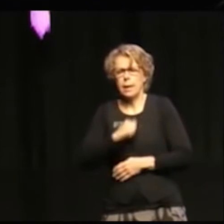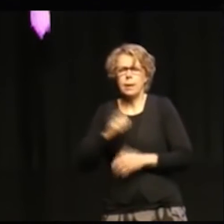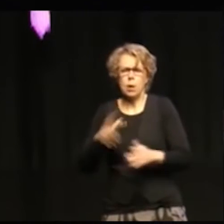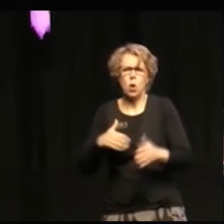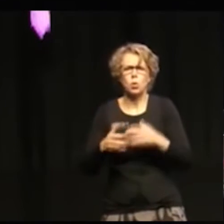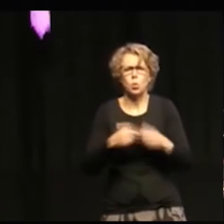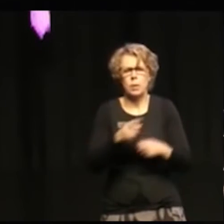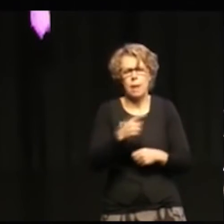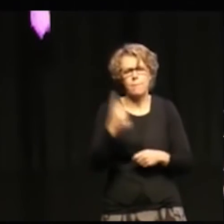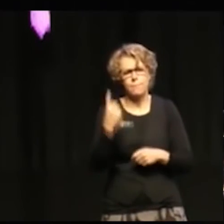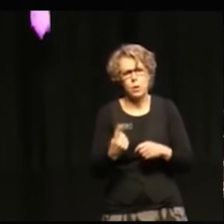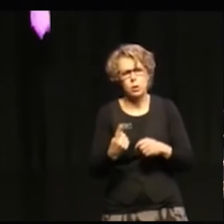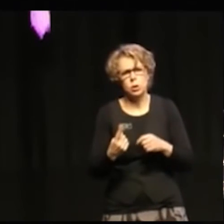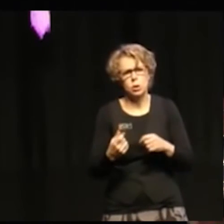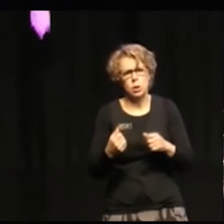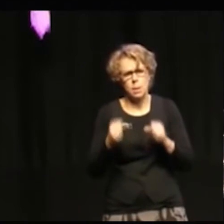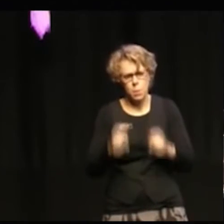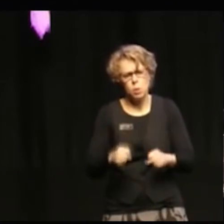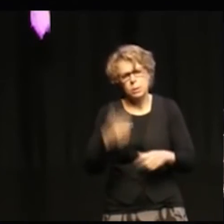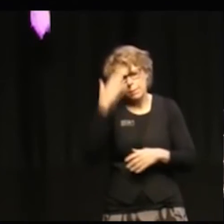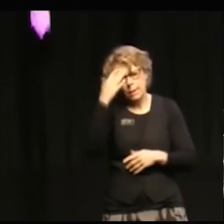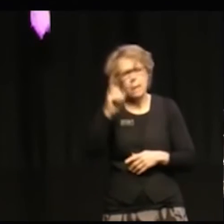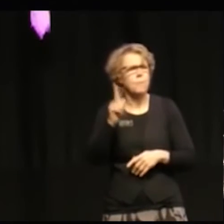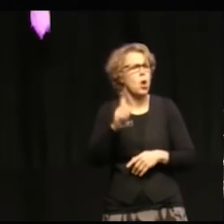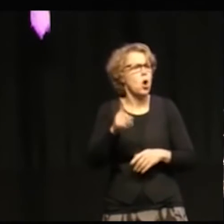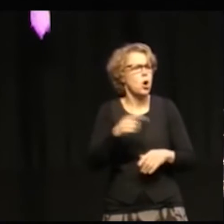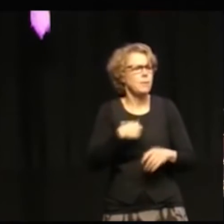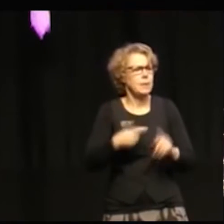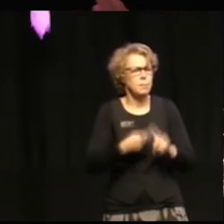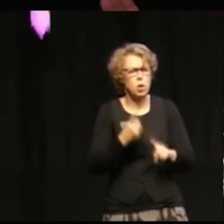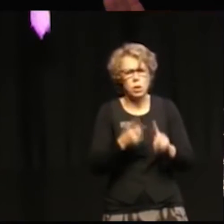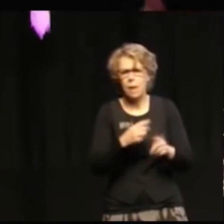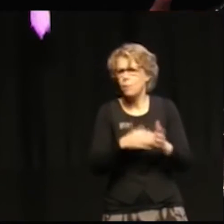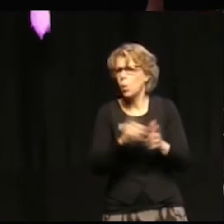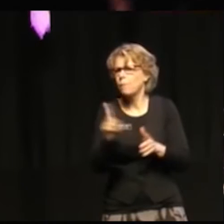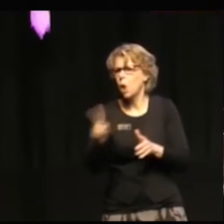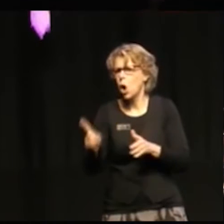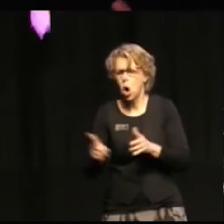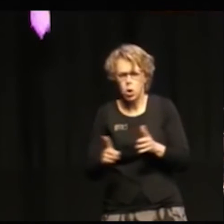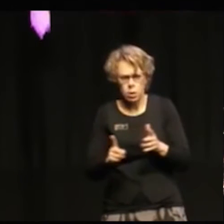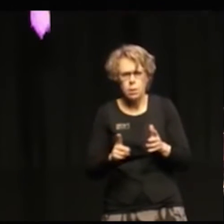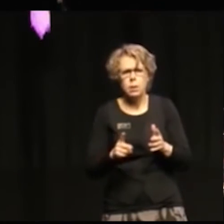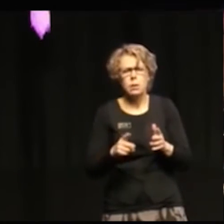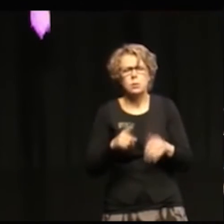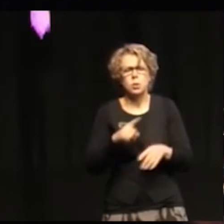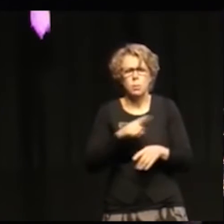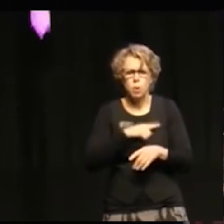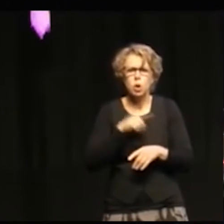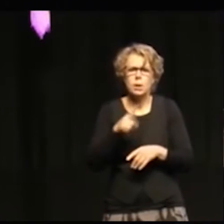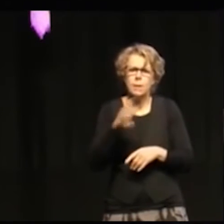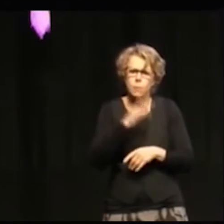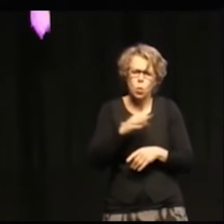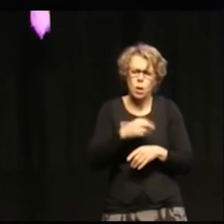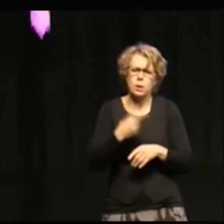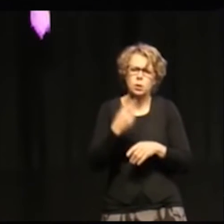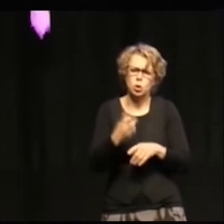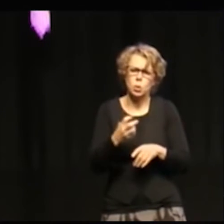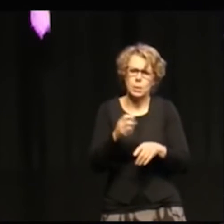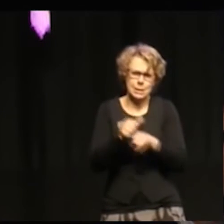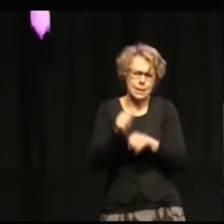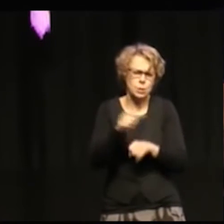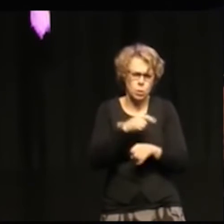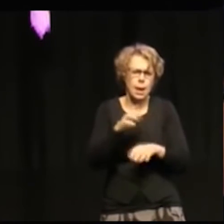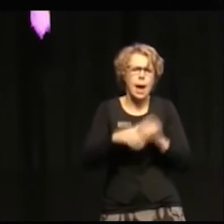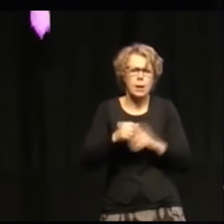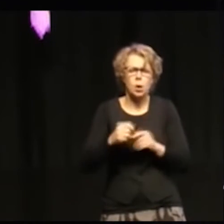först måste veta, men var börjar vi ifrån? Så mycket av den frågan som har handlat 2016 handlar om att kartlägga.